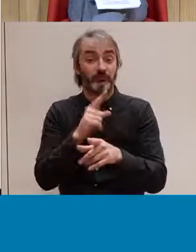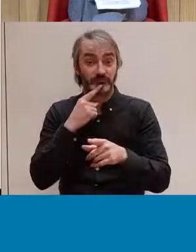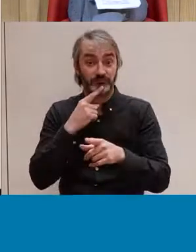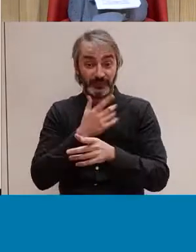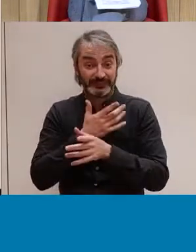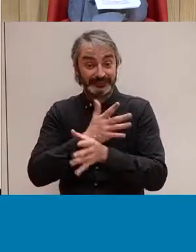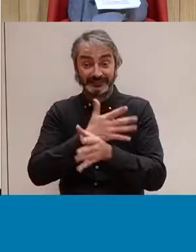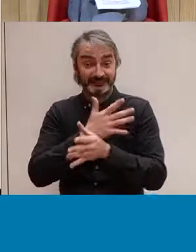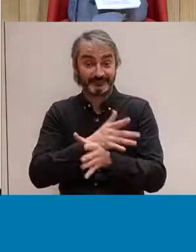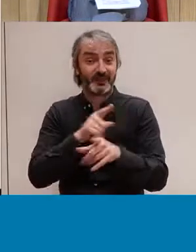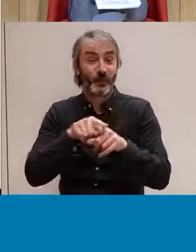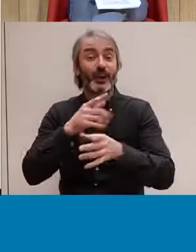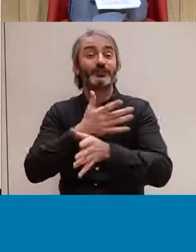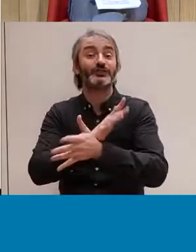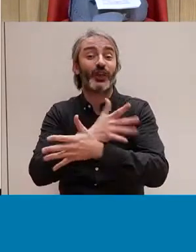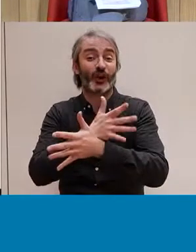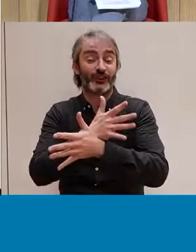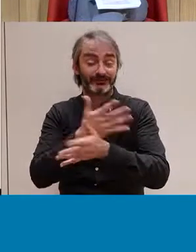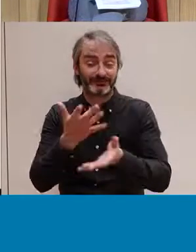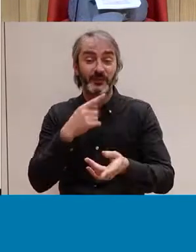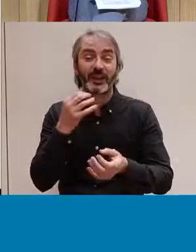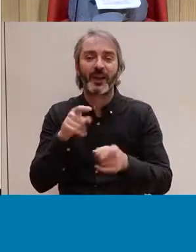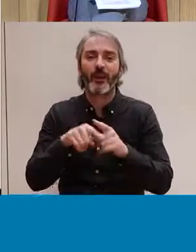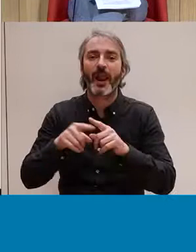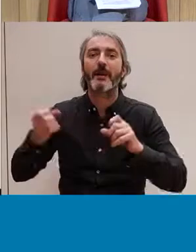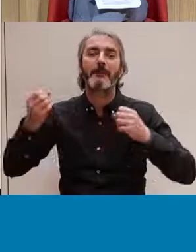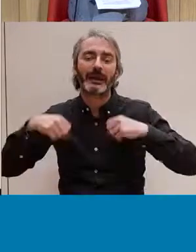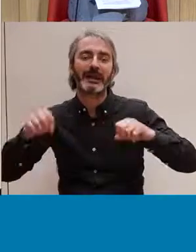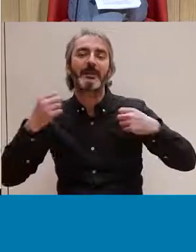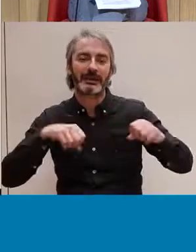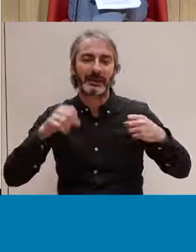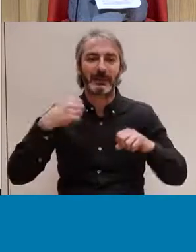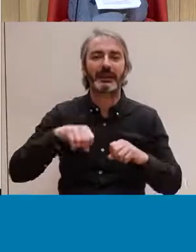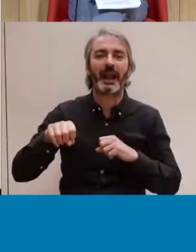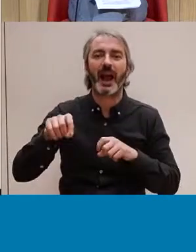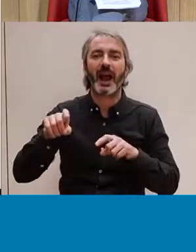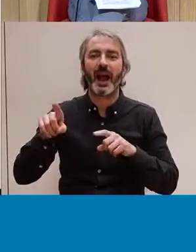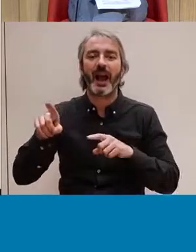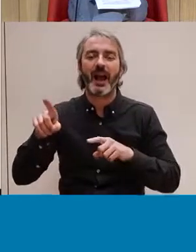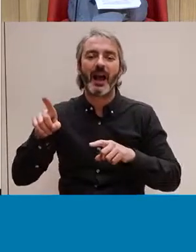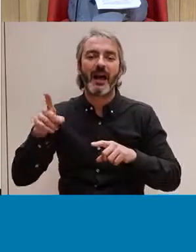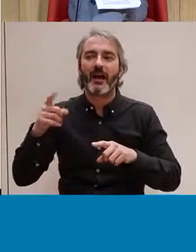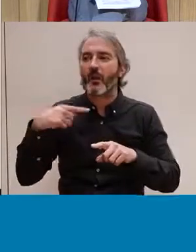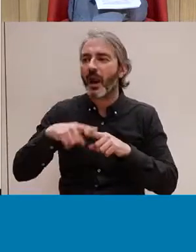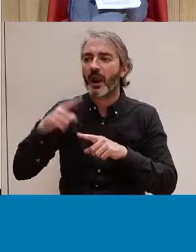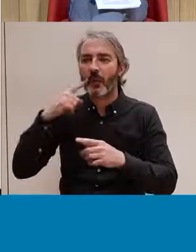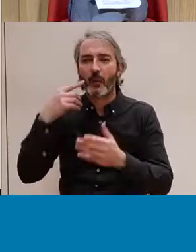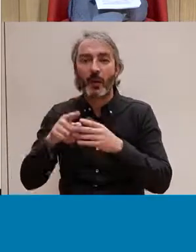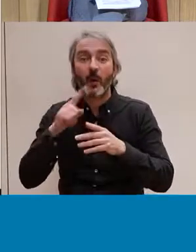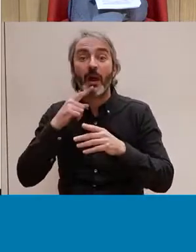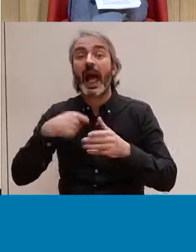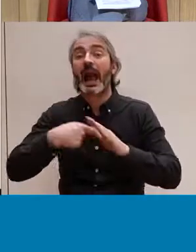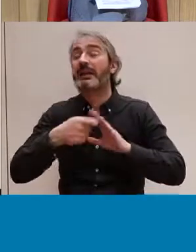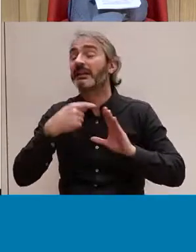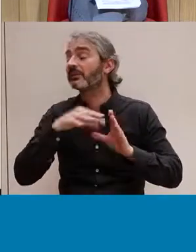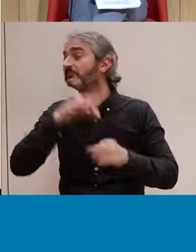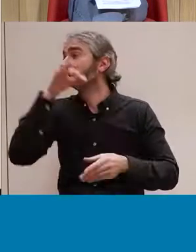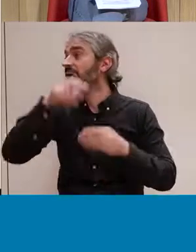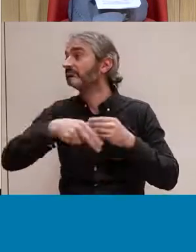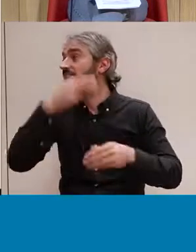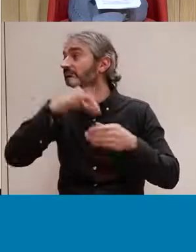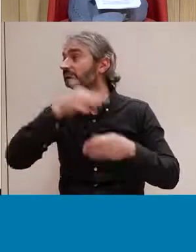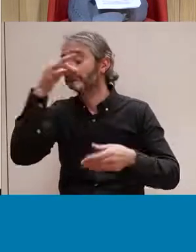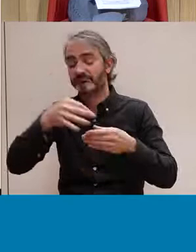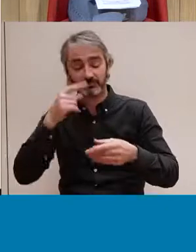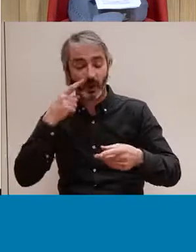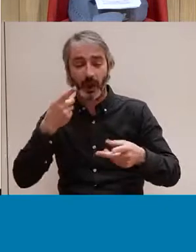pràctiques i que tampoc no hi ha un ordre concret de fer pràctiques, no? I amb la idea del joc també era una mica això, no? Que et pot sortir cartes aleatòries, amb